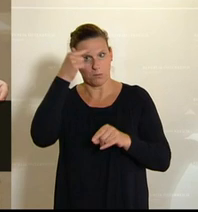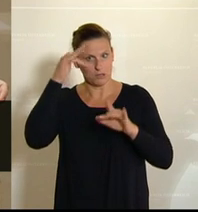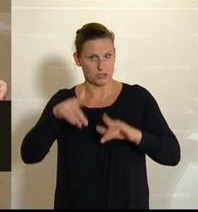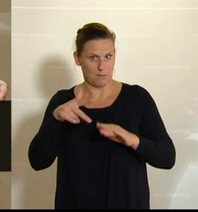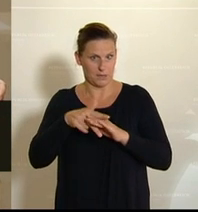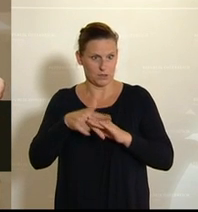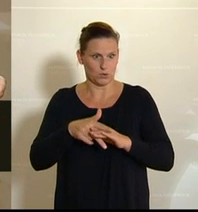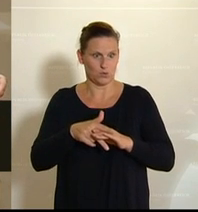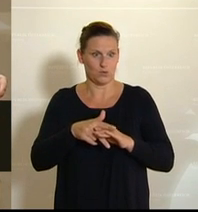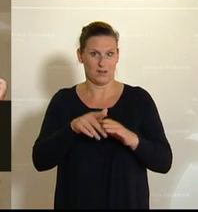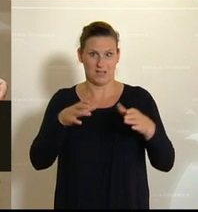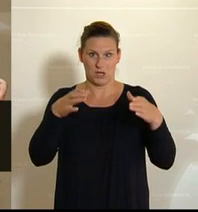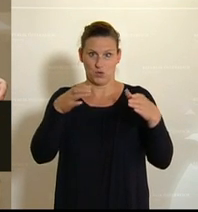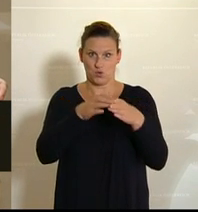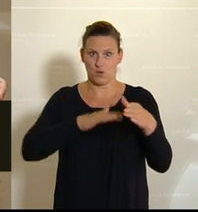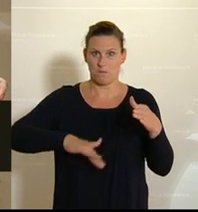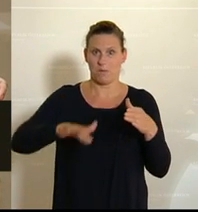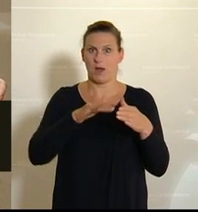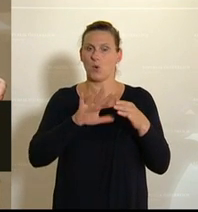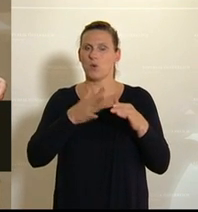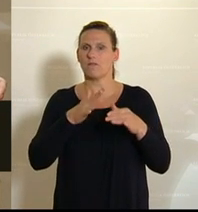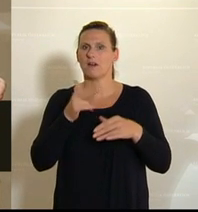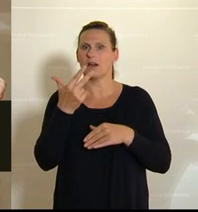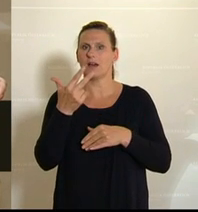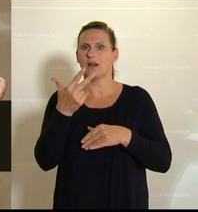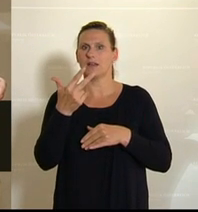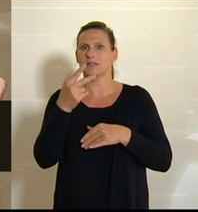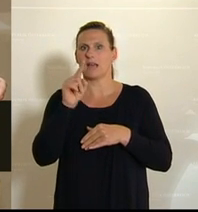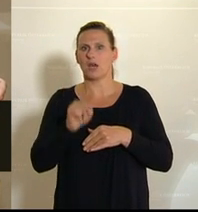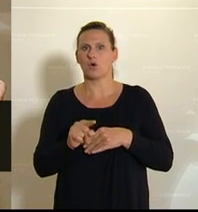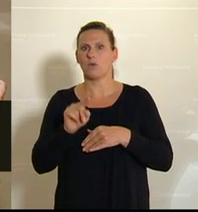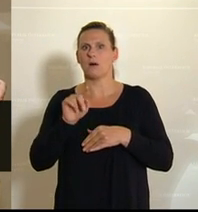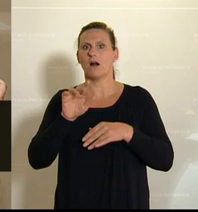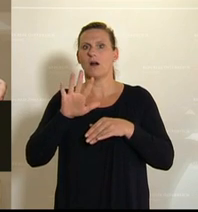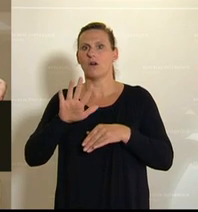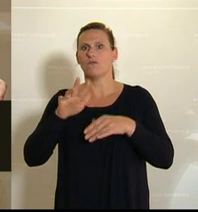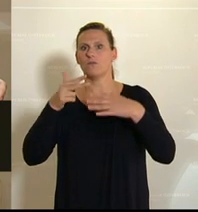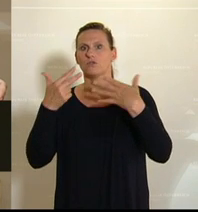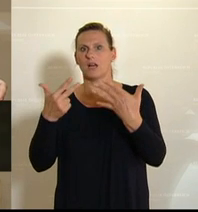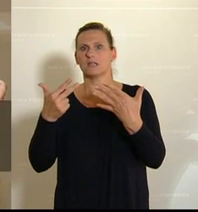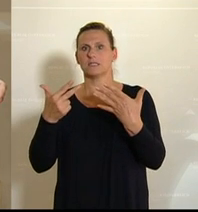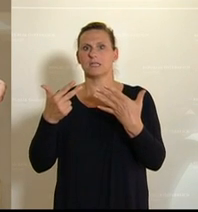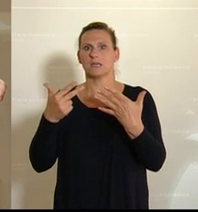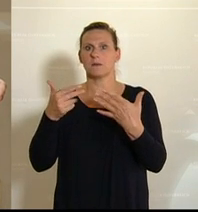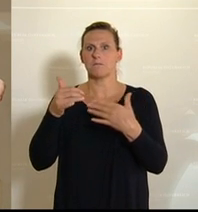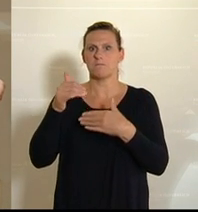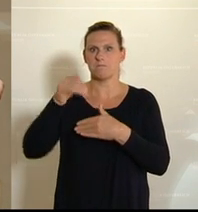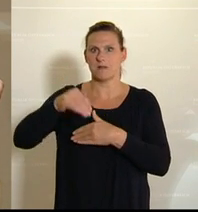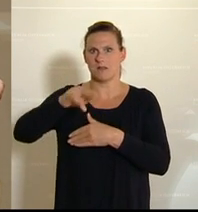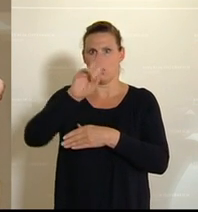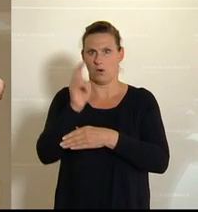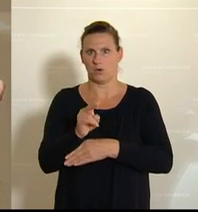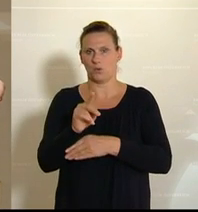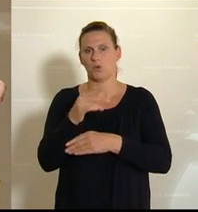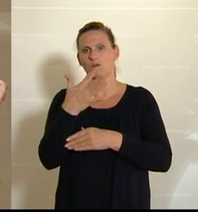UG 21 beläuft sich auf rund 3,85 Milliarden Euro. Das sind knapp